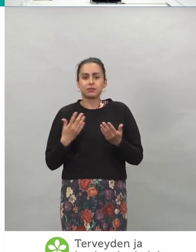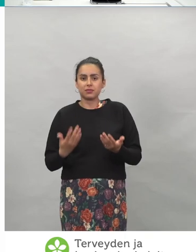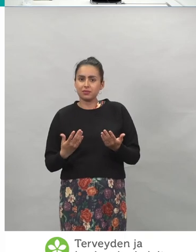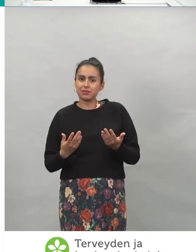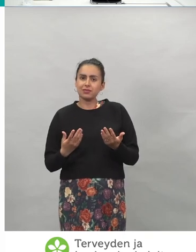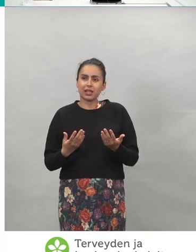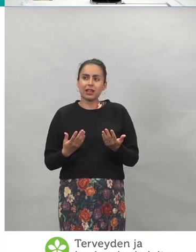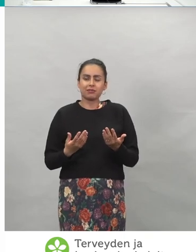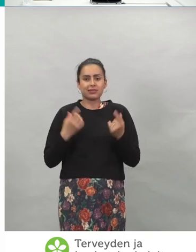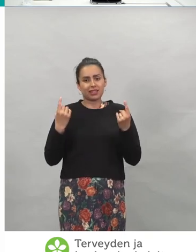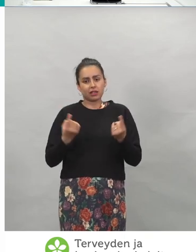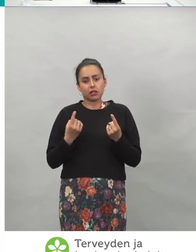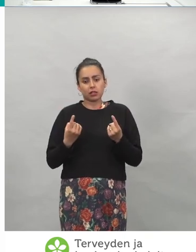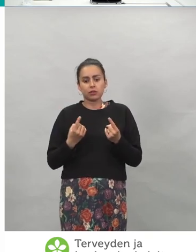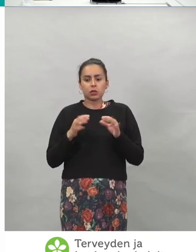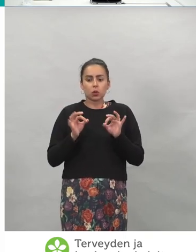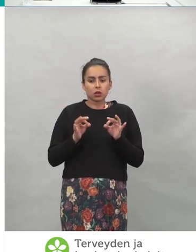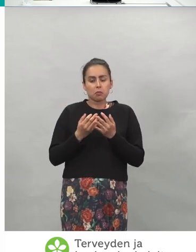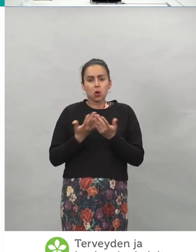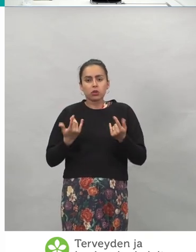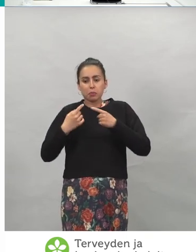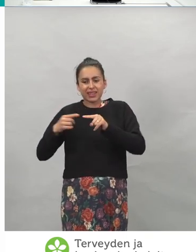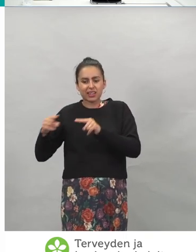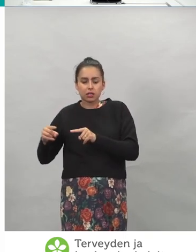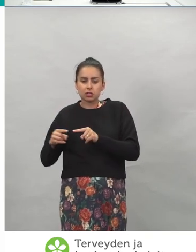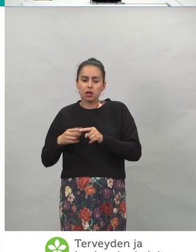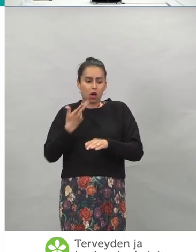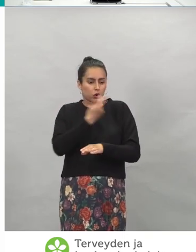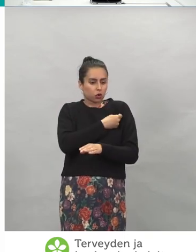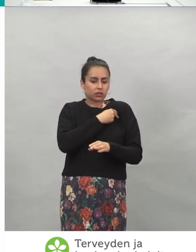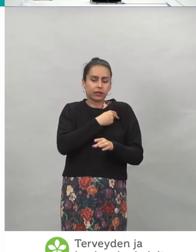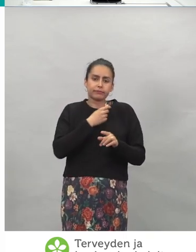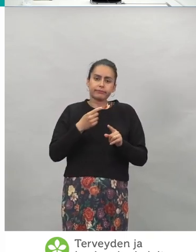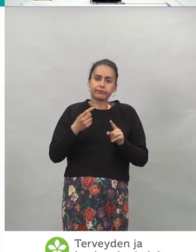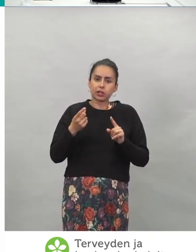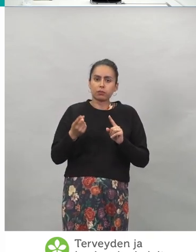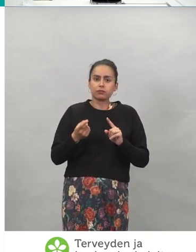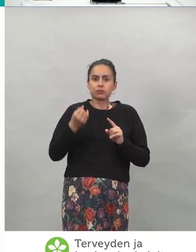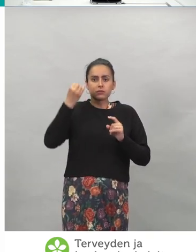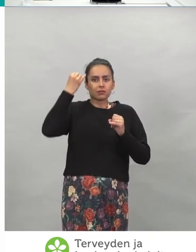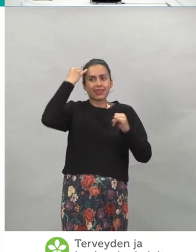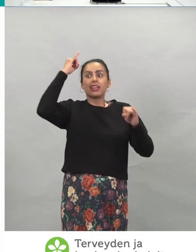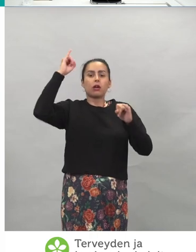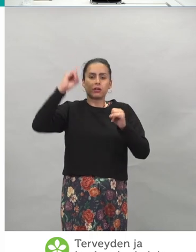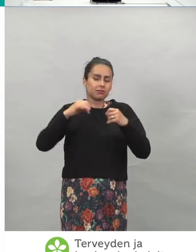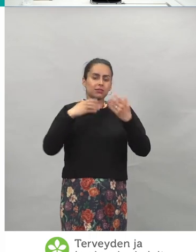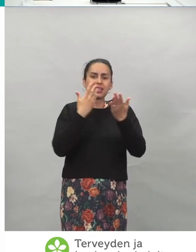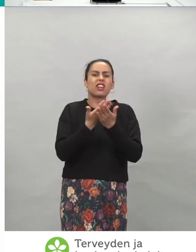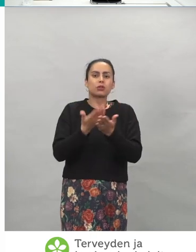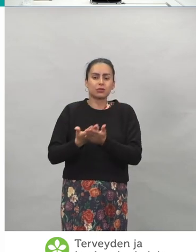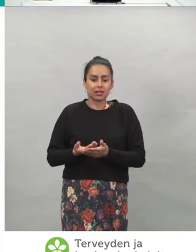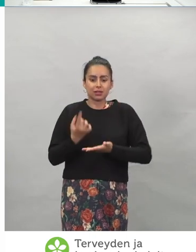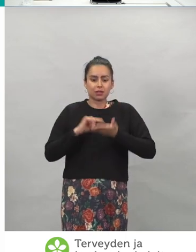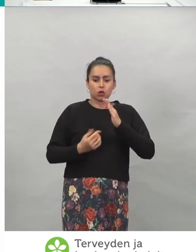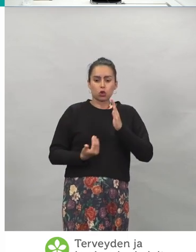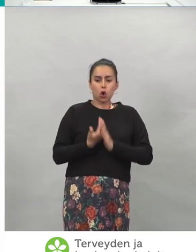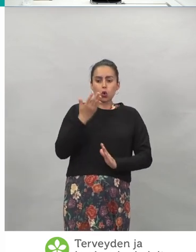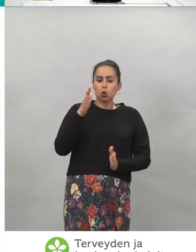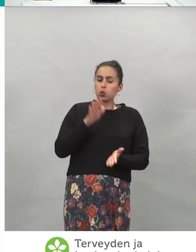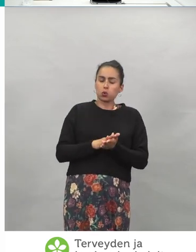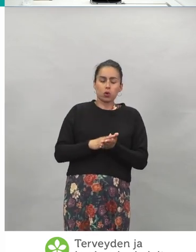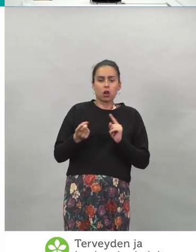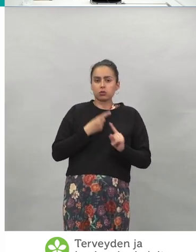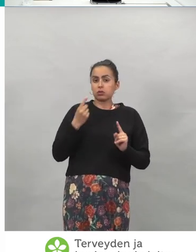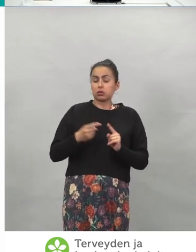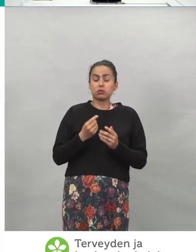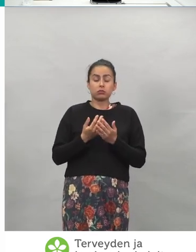paljon erilaisia rokoteaihioita on. Yli 300 rokoteaihioita on ollut tuossa toukokuun alussa kehitteillä, ja